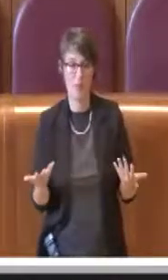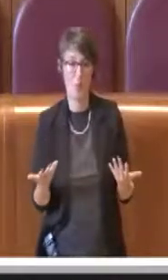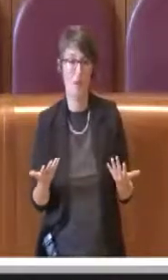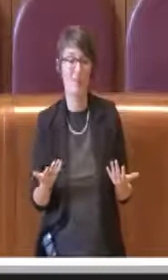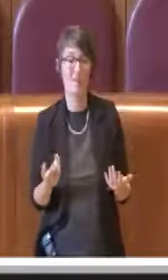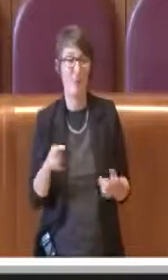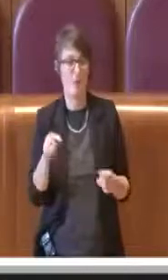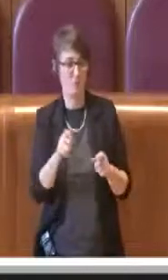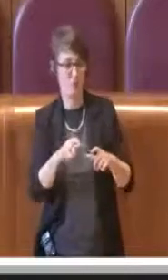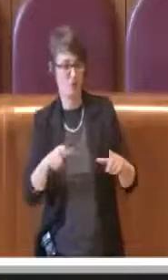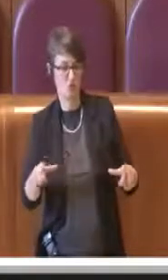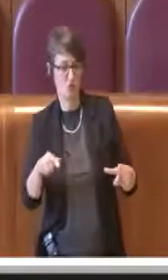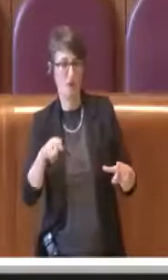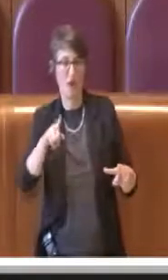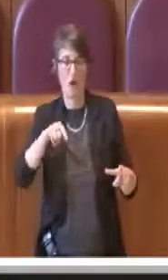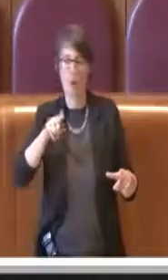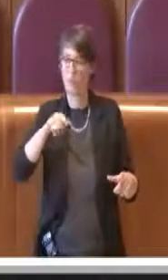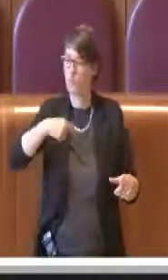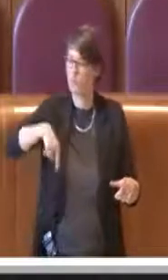a Veronica Dasciotti. Grazie.